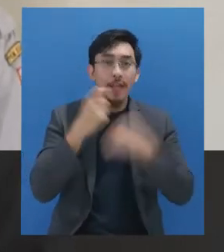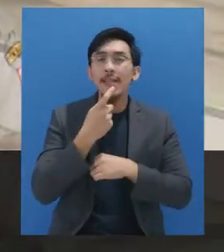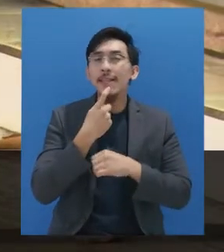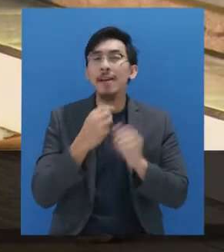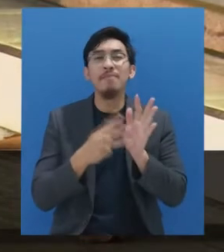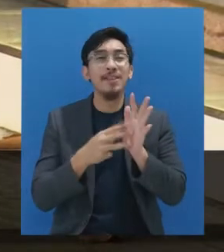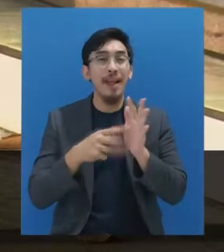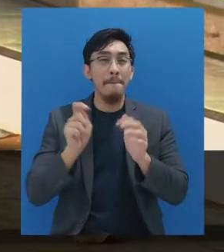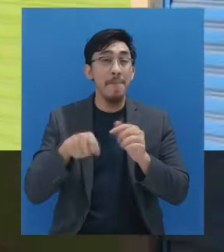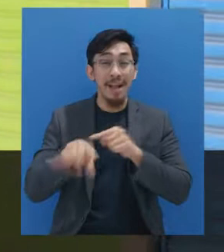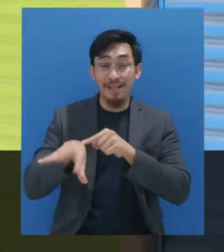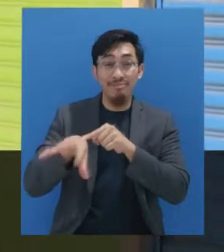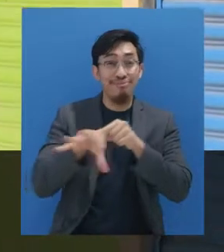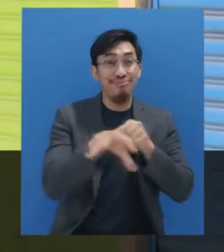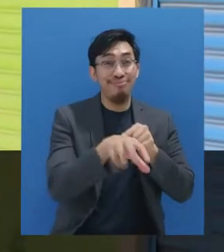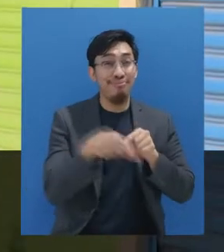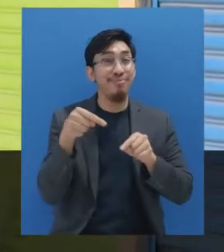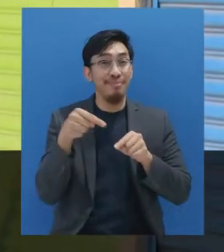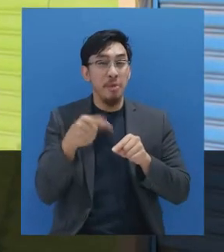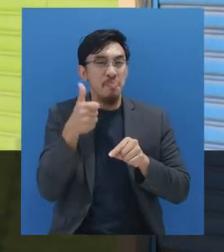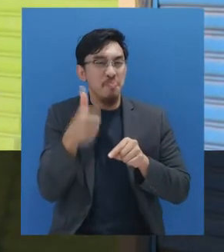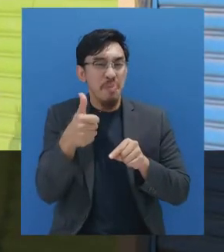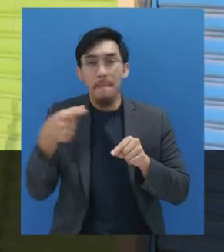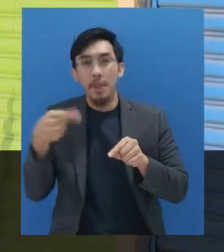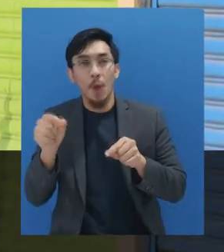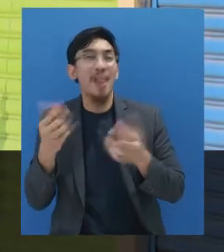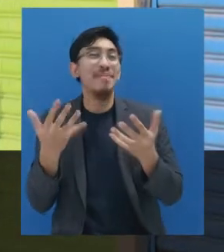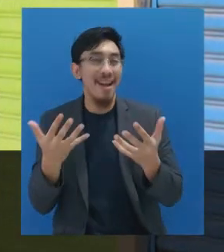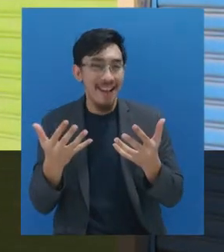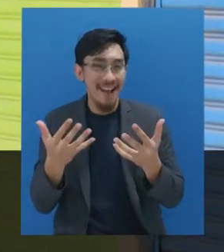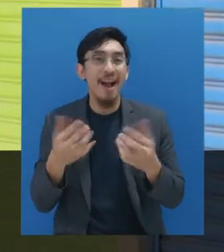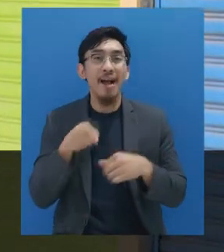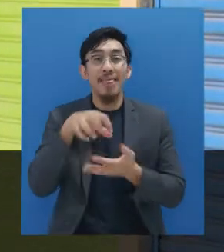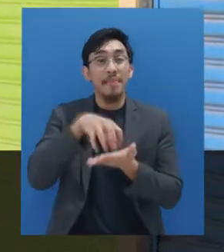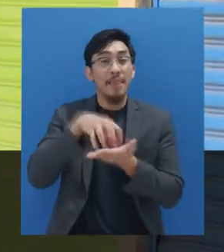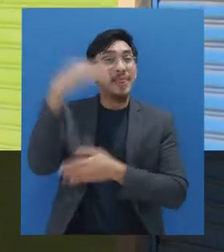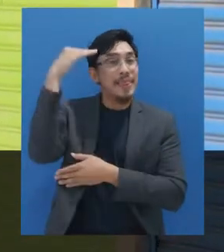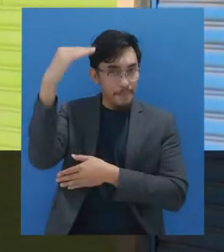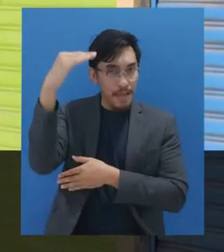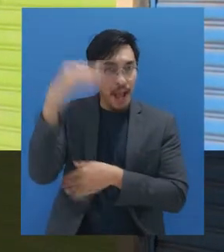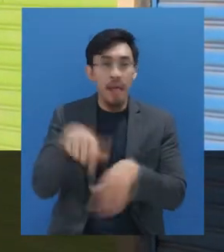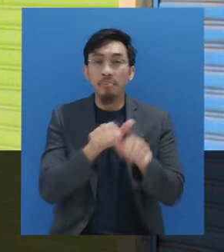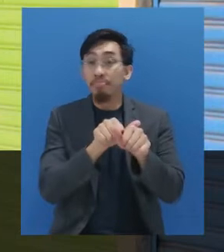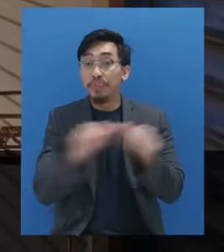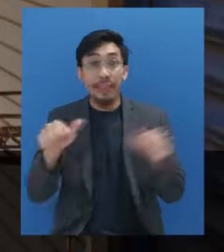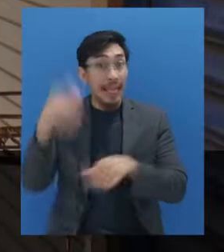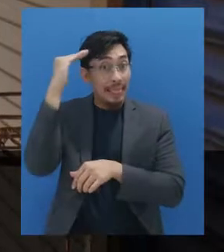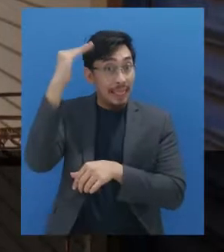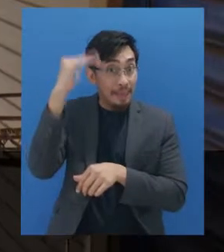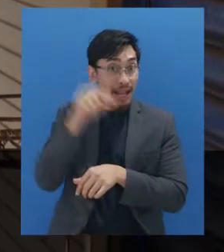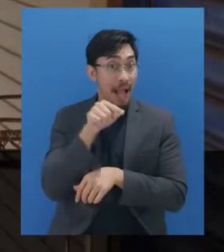penggunaan disinfektan yang baik dan benar, terutama di area terminal. Untuk